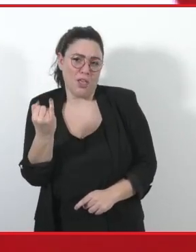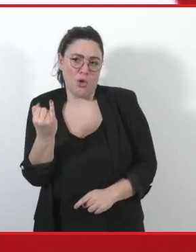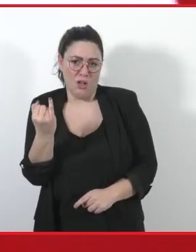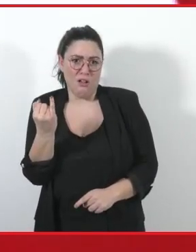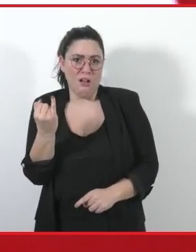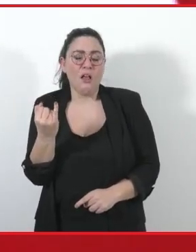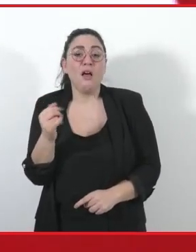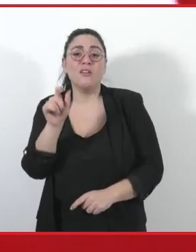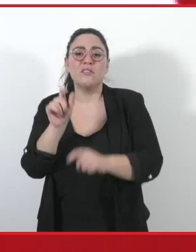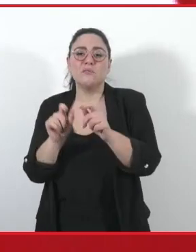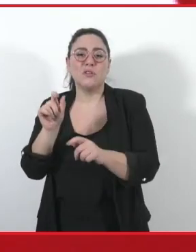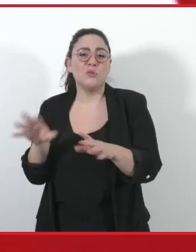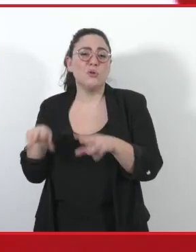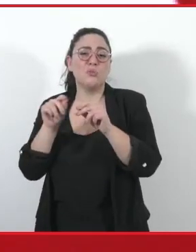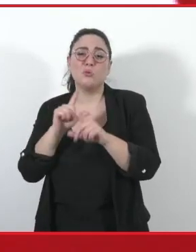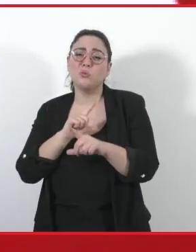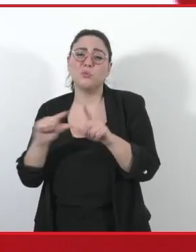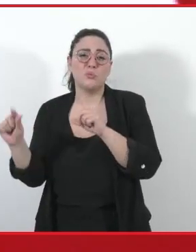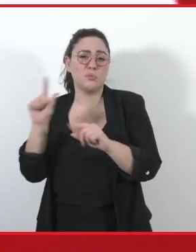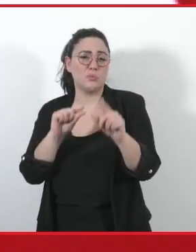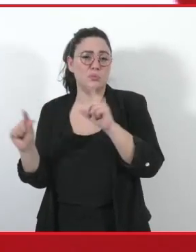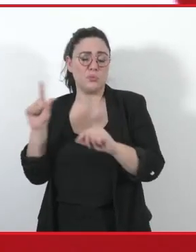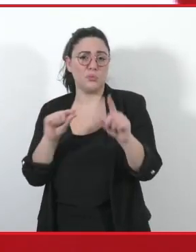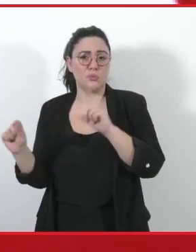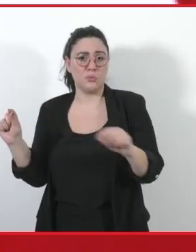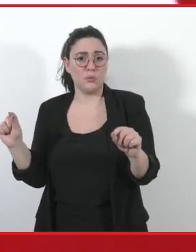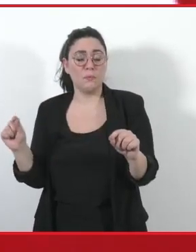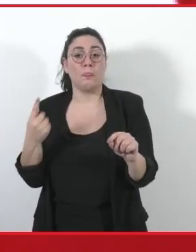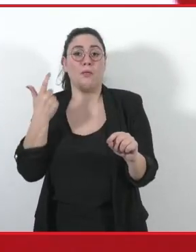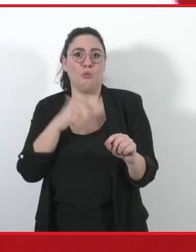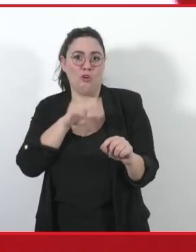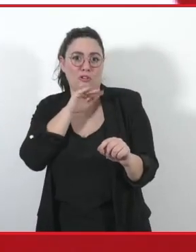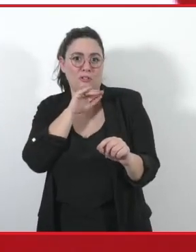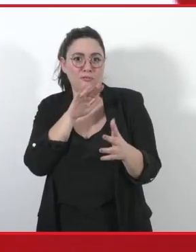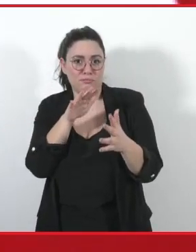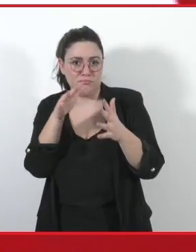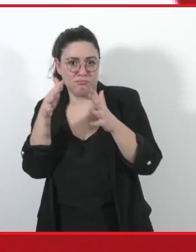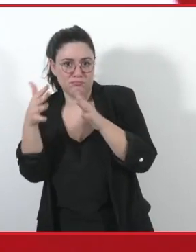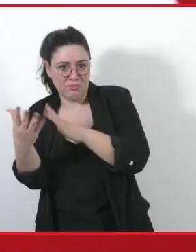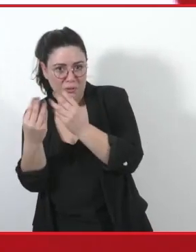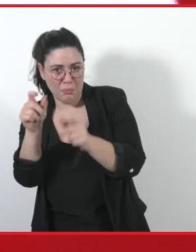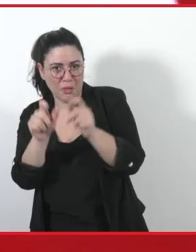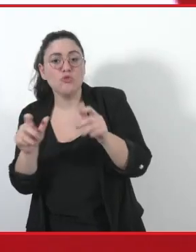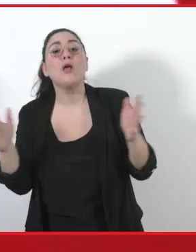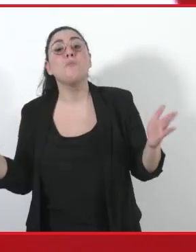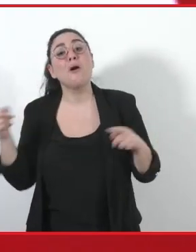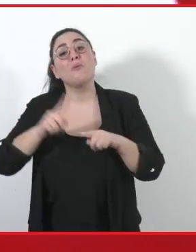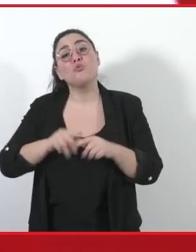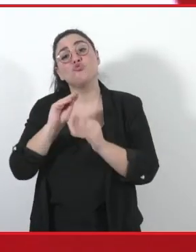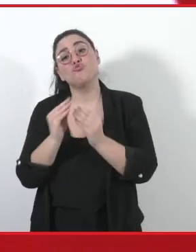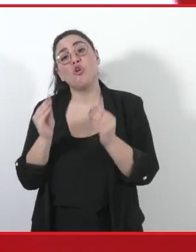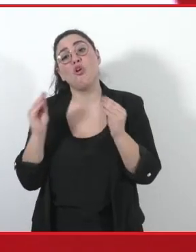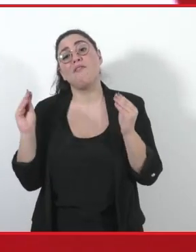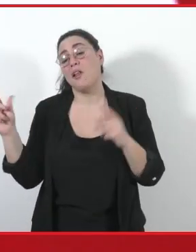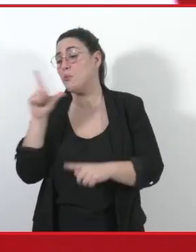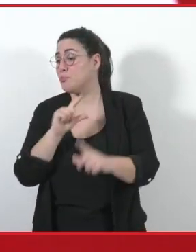spopolando. E si spopola non solo perché si invecchia, ma soprattutto perché tanti giovani se ne vanno. E per questo è